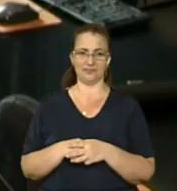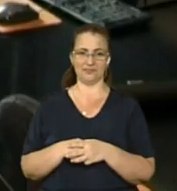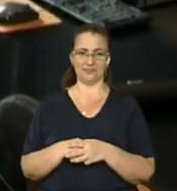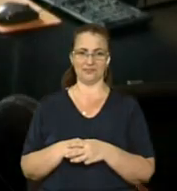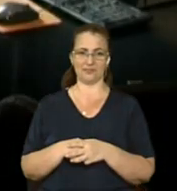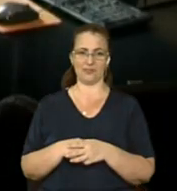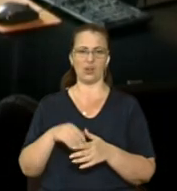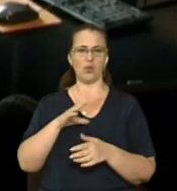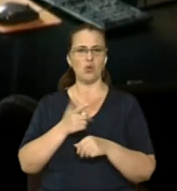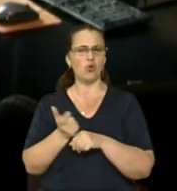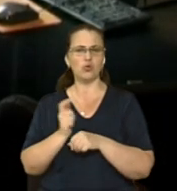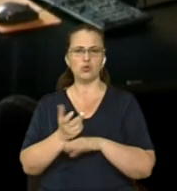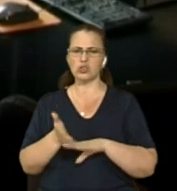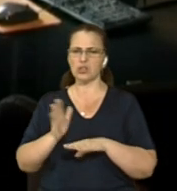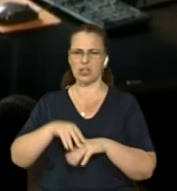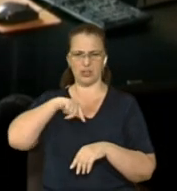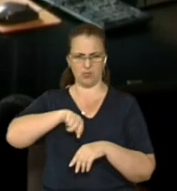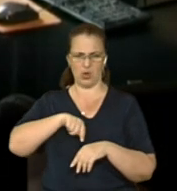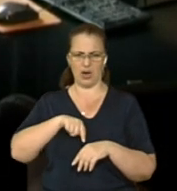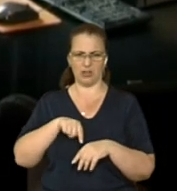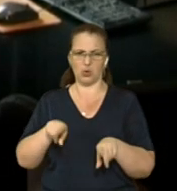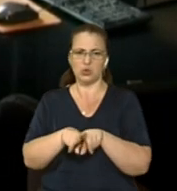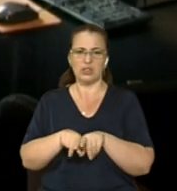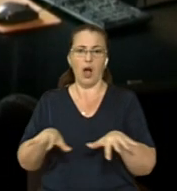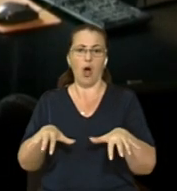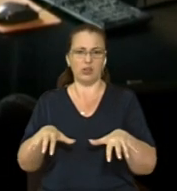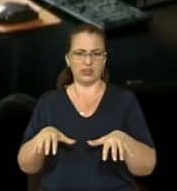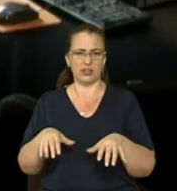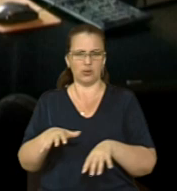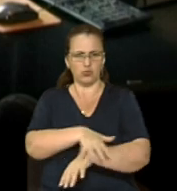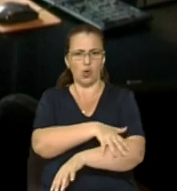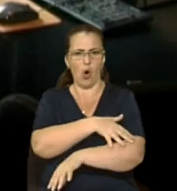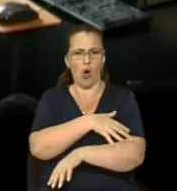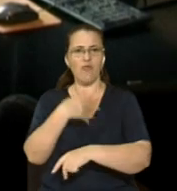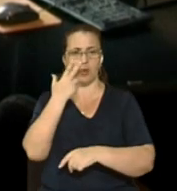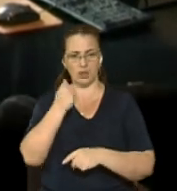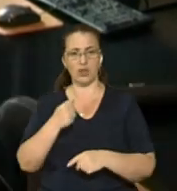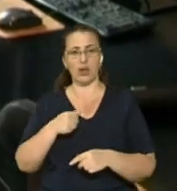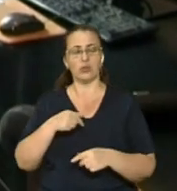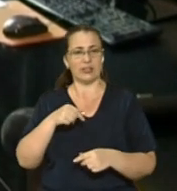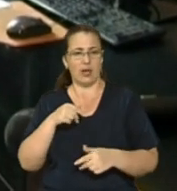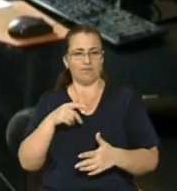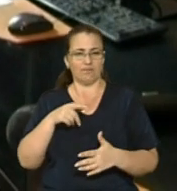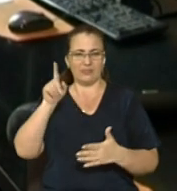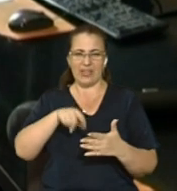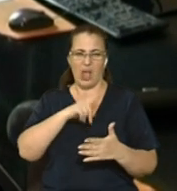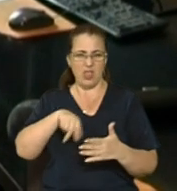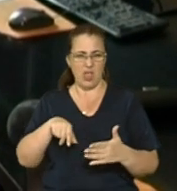Він був дуже складний по характеру, він був практично дикий. Дуже довго йшло на адаптацію, але така медовіра залишилася. Я раз вигнаний